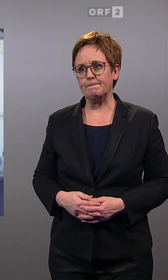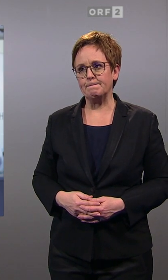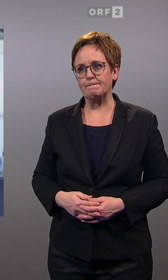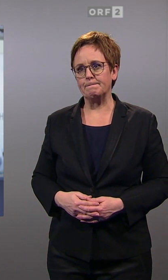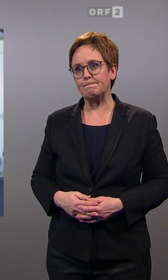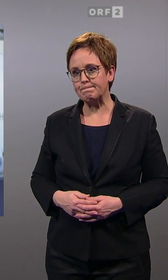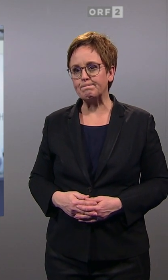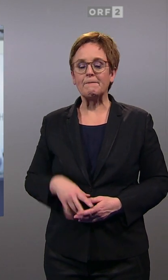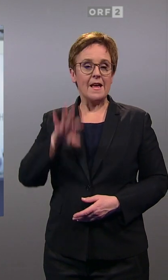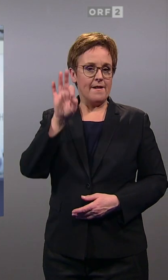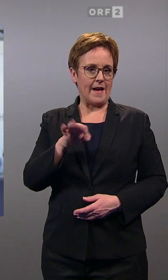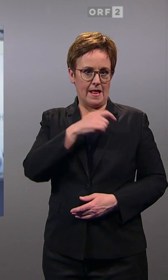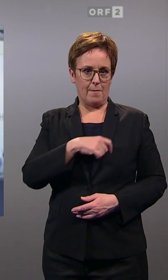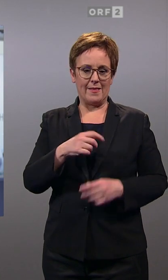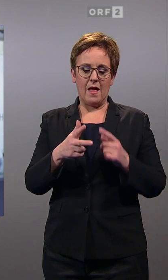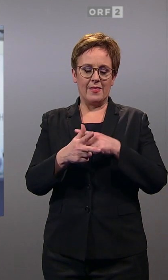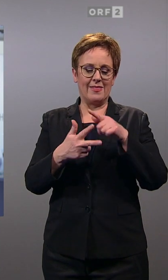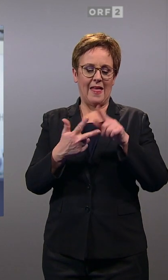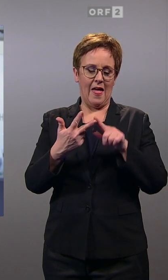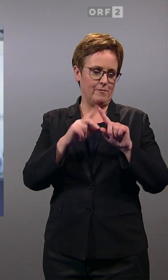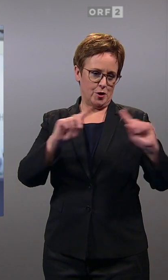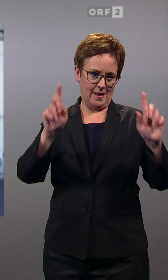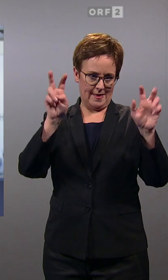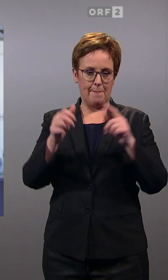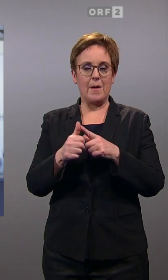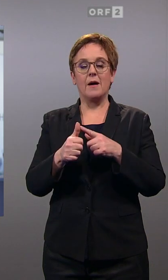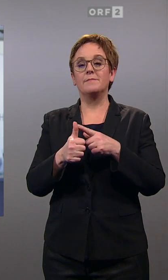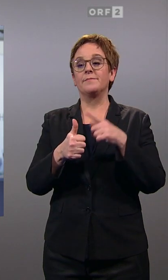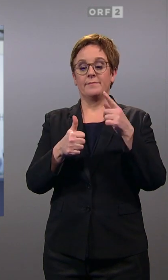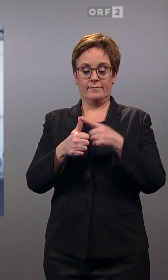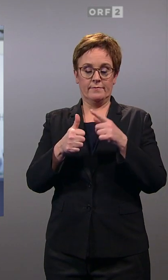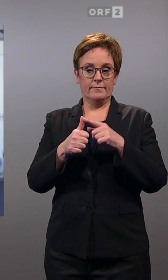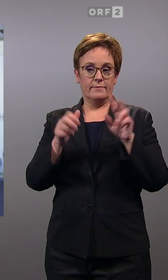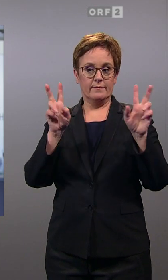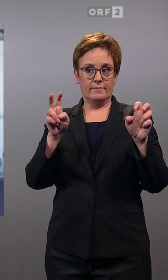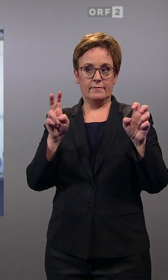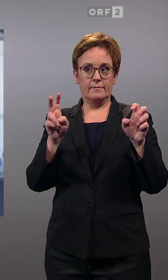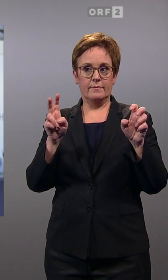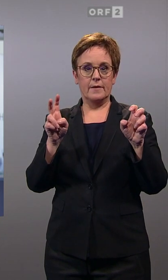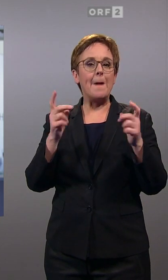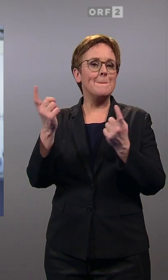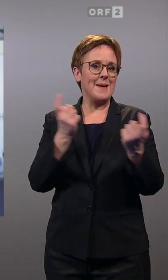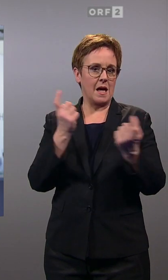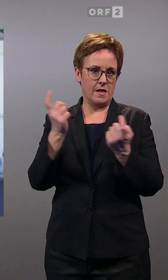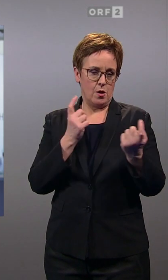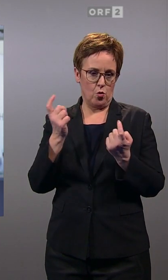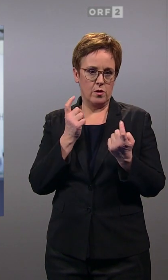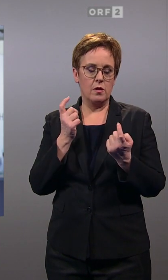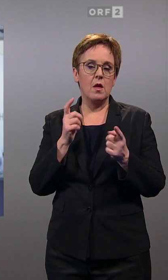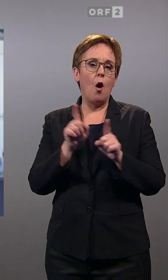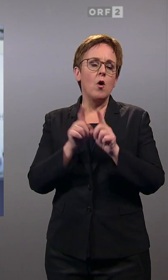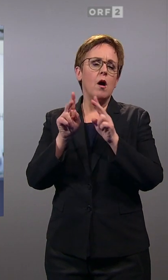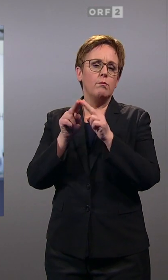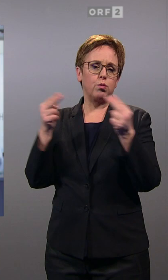Ja, Freiheitlichen haben auf drei Wahlkampfthemen gesetzt. Das erste große Thema, das war das Thema Migration, ein Thema, das auch auf